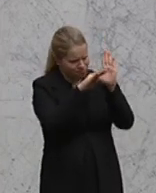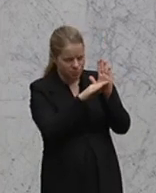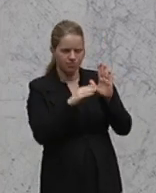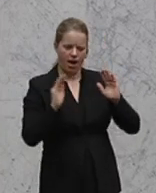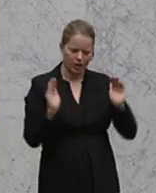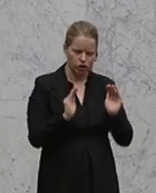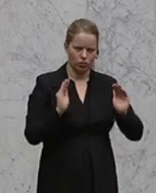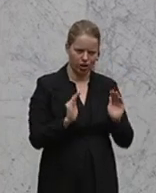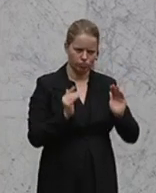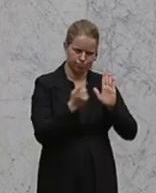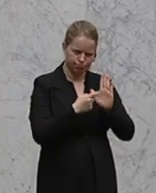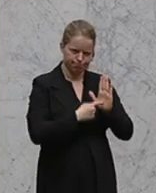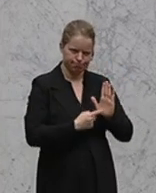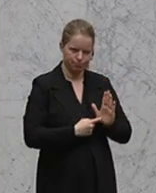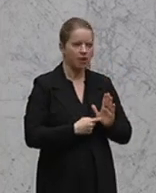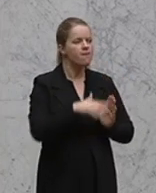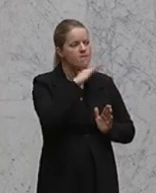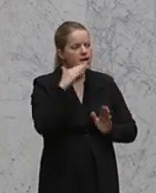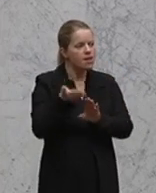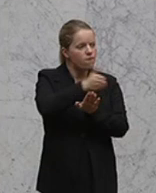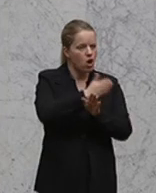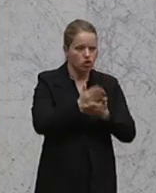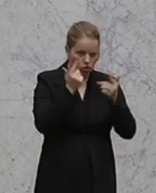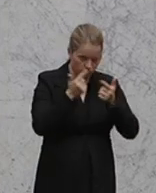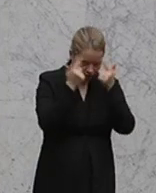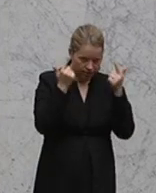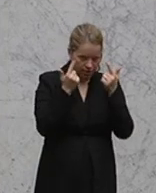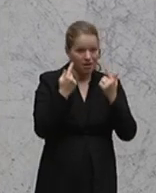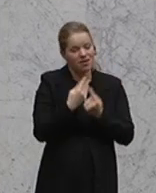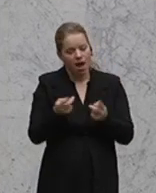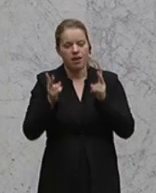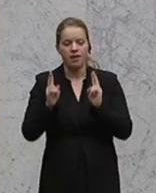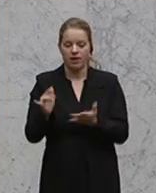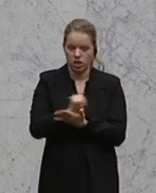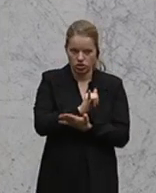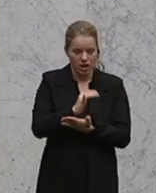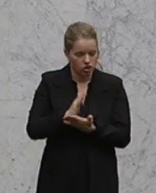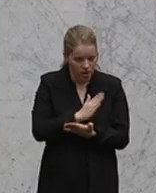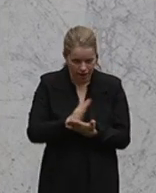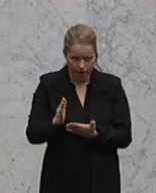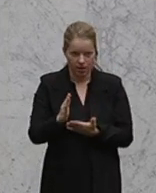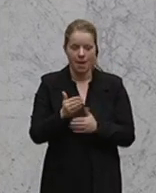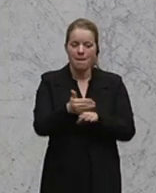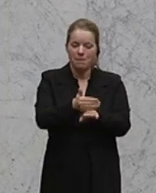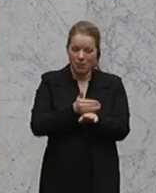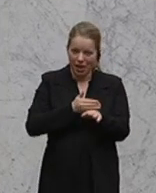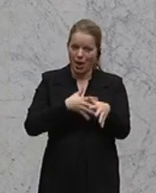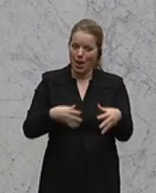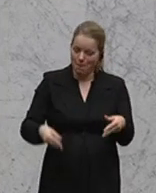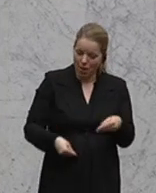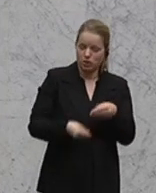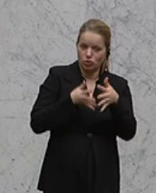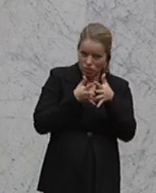Gesetz stehen und die von vielen erläutert wurden, entscheiden, mache ich eine Präimplantationsdiagnostik, lasse ich diese überhaupt zu.